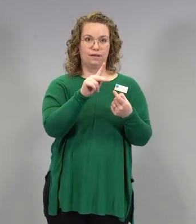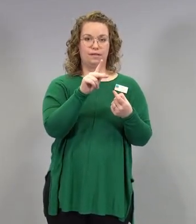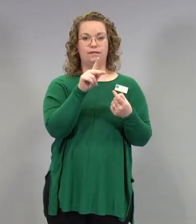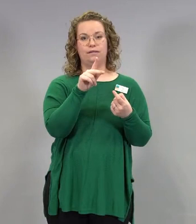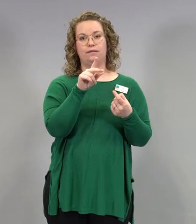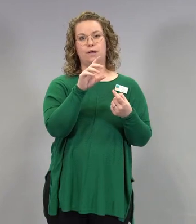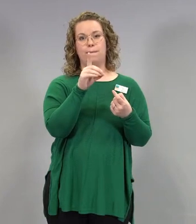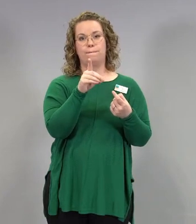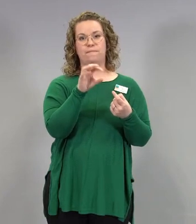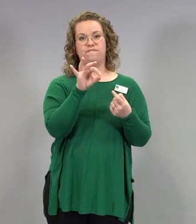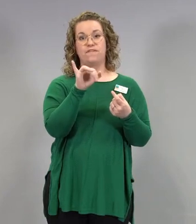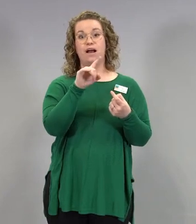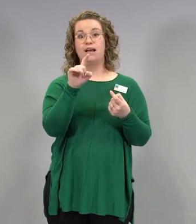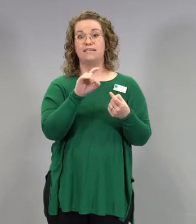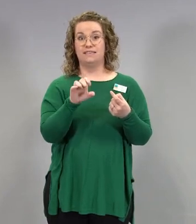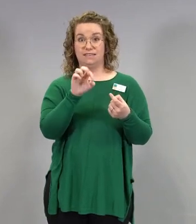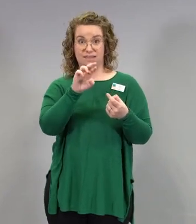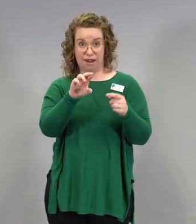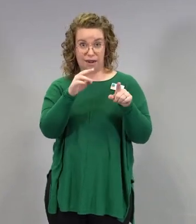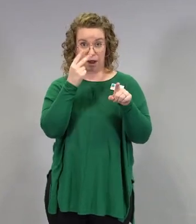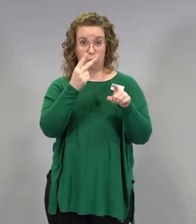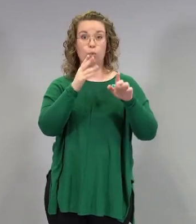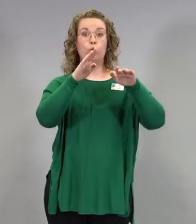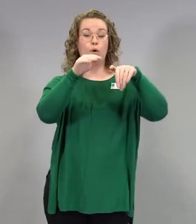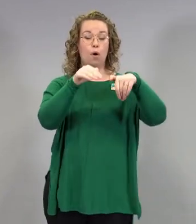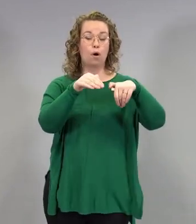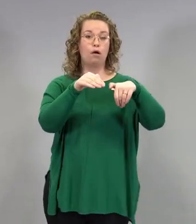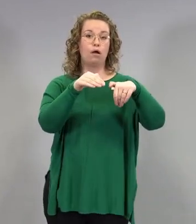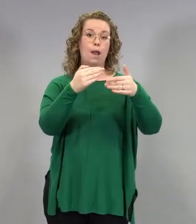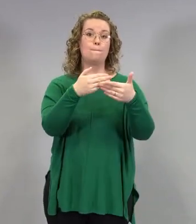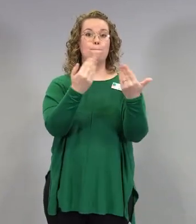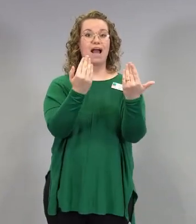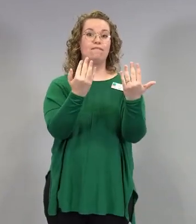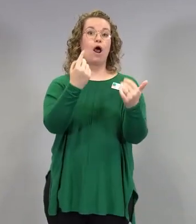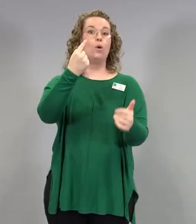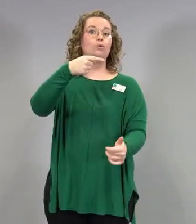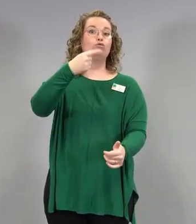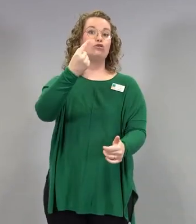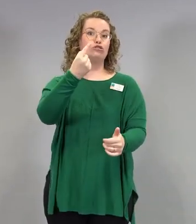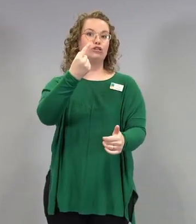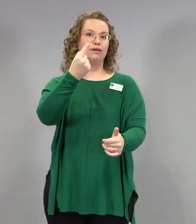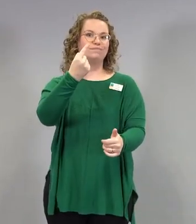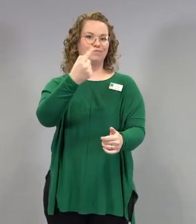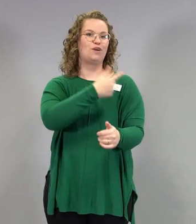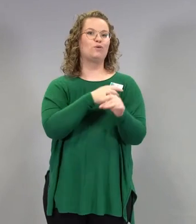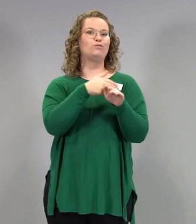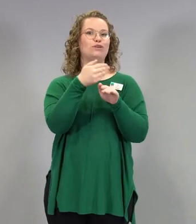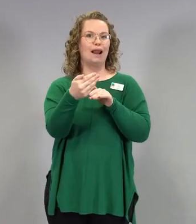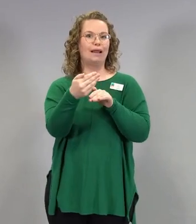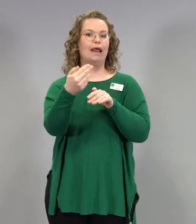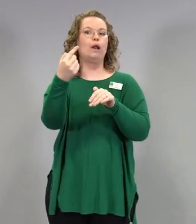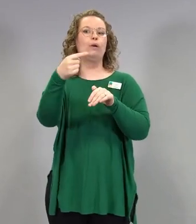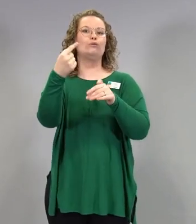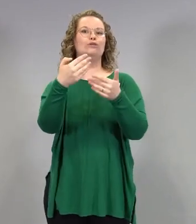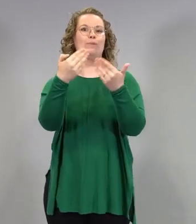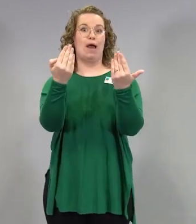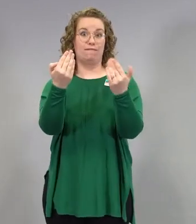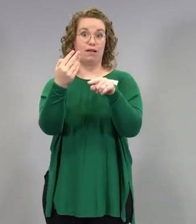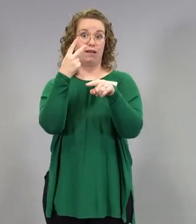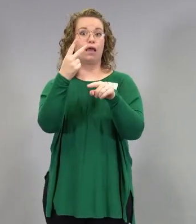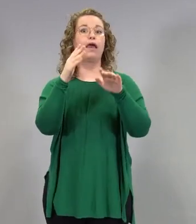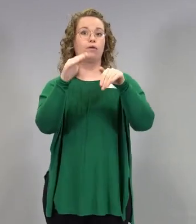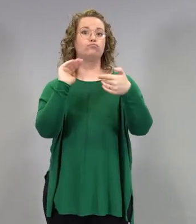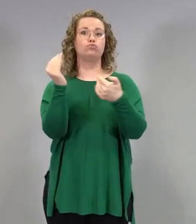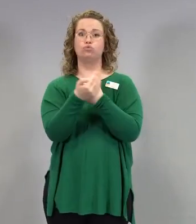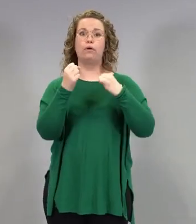täällä päivänä 11 rokotusannoksen jälkeen, niin siellä ryhdytään näkemään jo sitä suojatehoa,